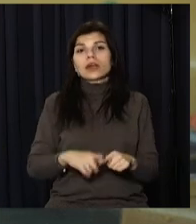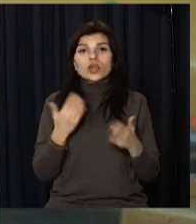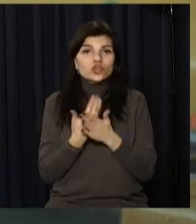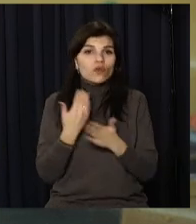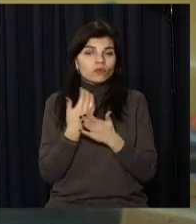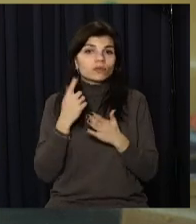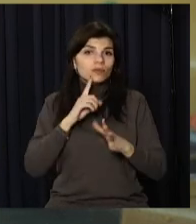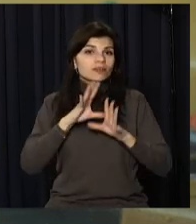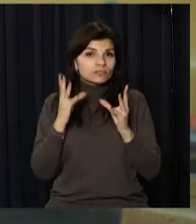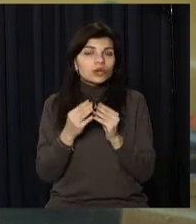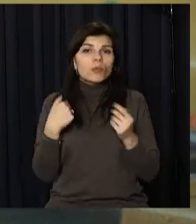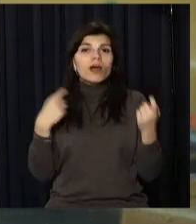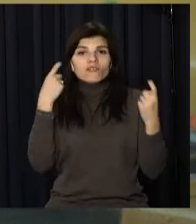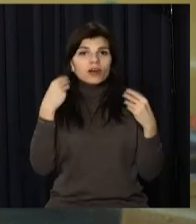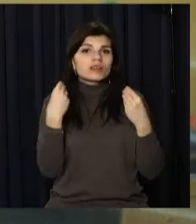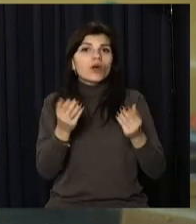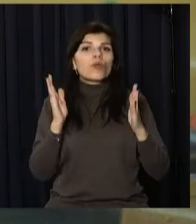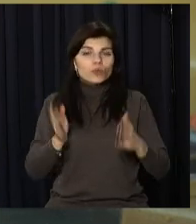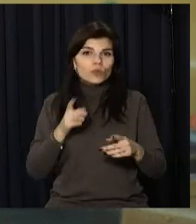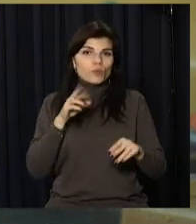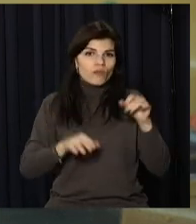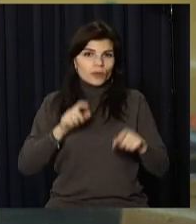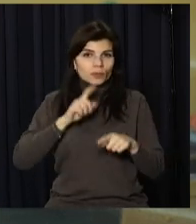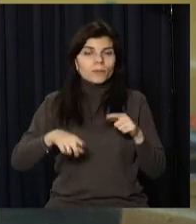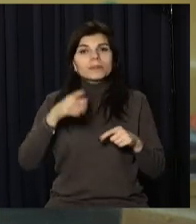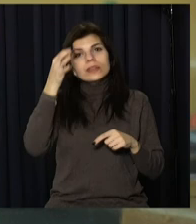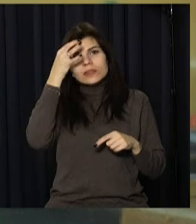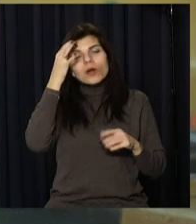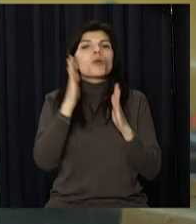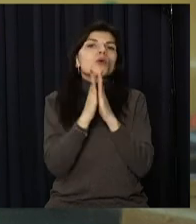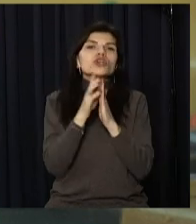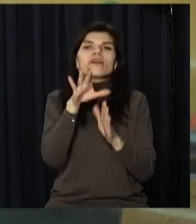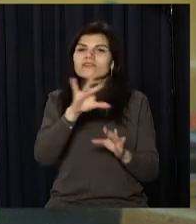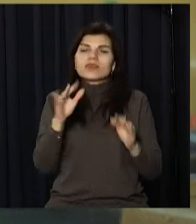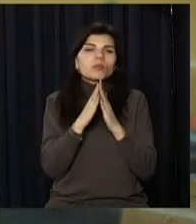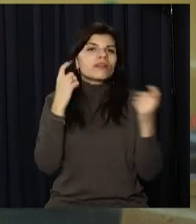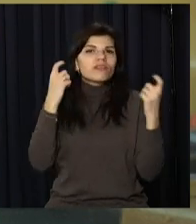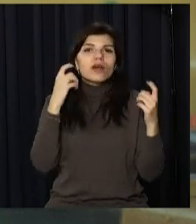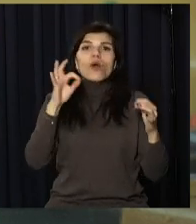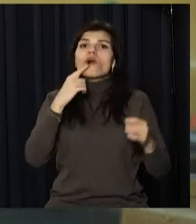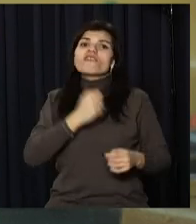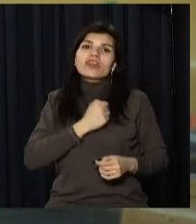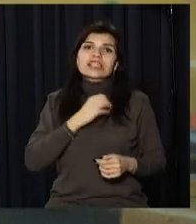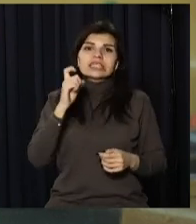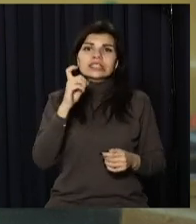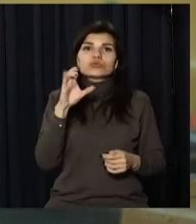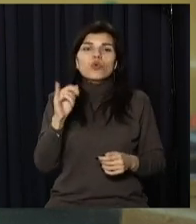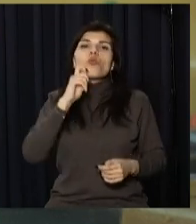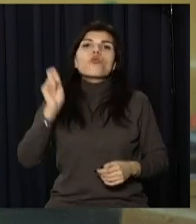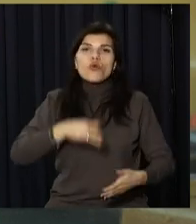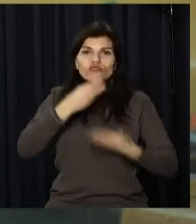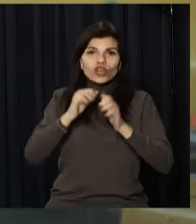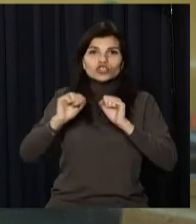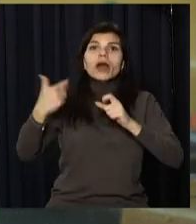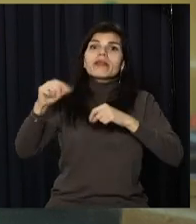Ми інформуватимемо вас надалі максимально оперативно. Нагадуємо, не поширюйте інформацію про пересування військ ЗСУ. Українські